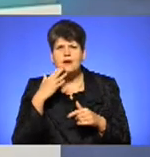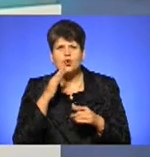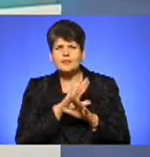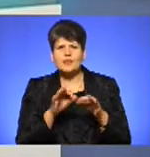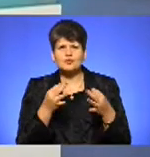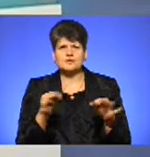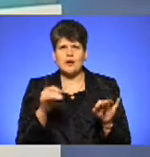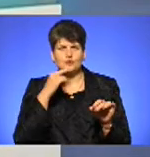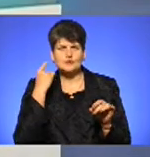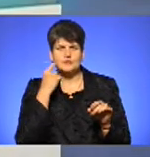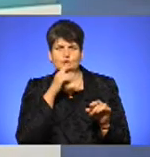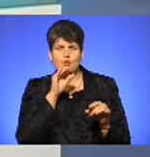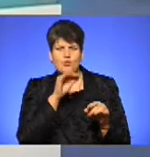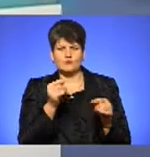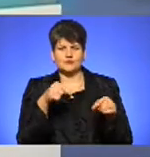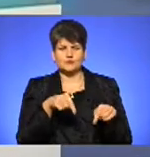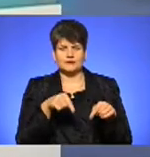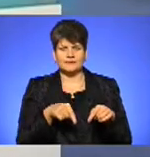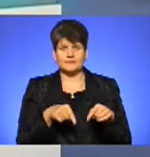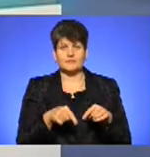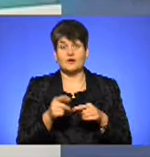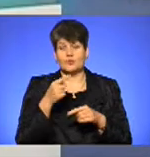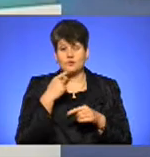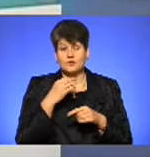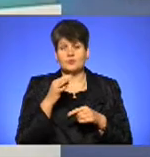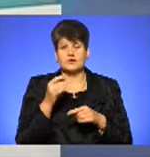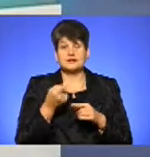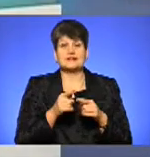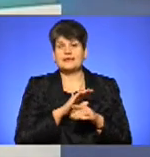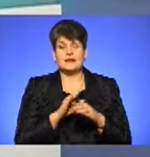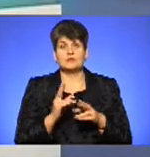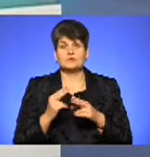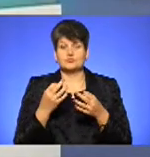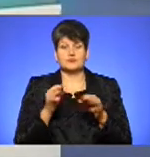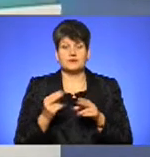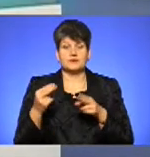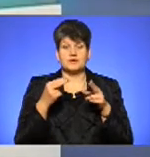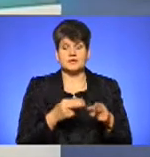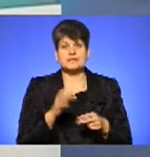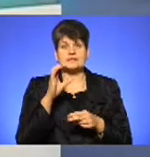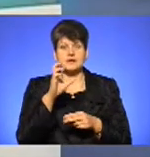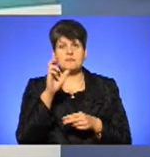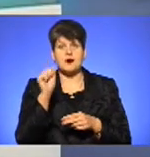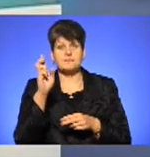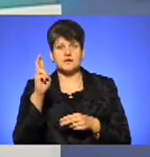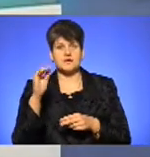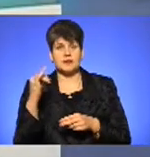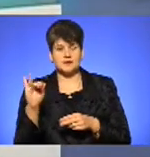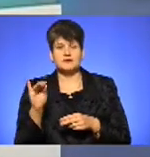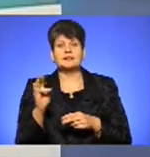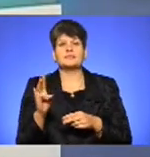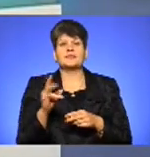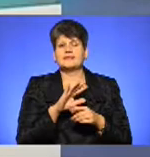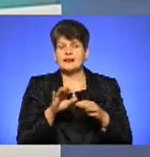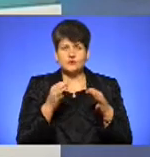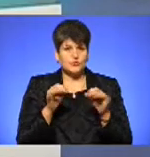пускають, застерігають від приїзду, скажімо, останнім часом. Ми не пустили і Сергія Бабкіна, громадські активісти застерігали, так і не дозволили